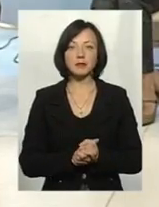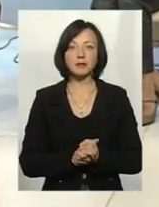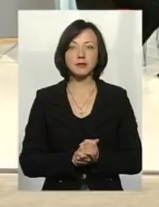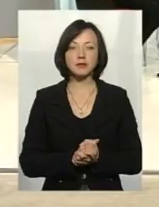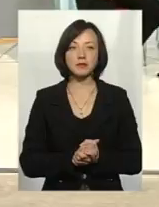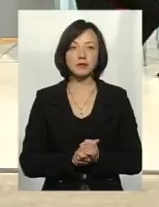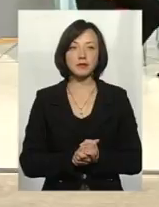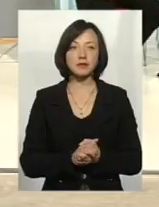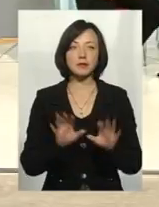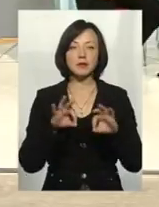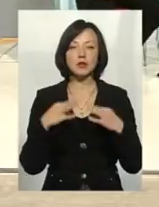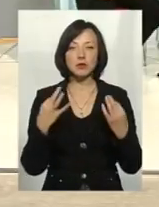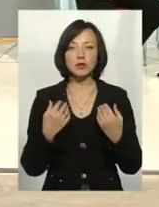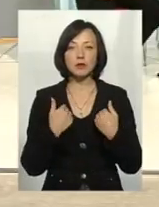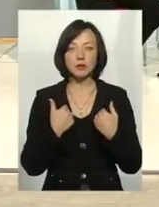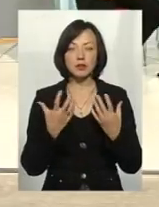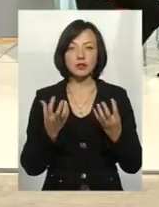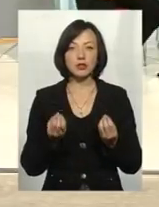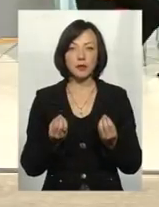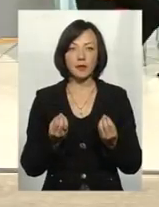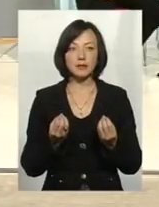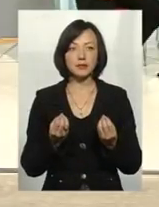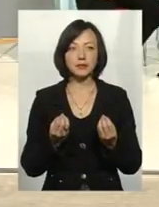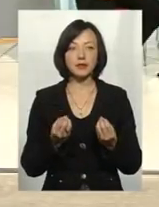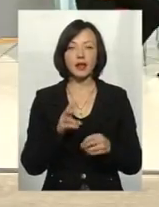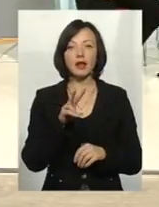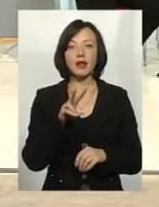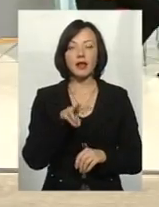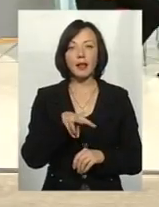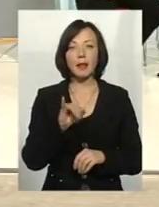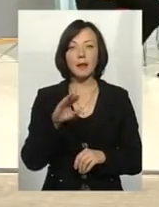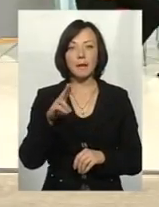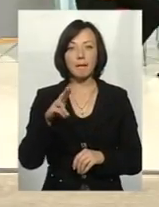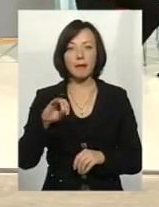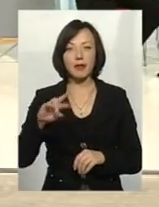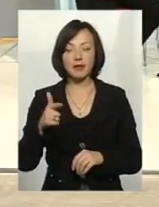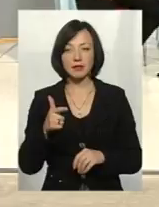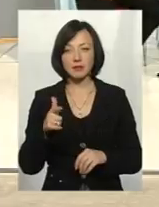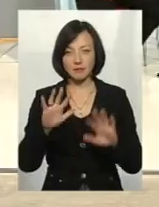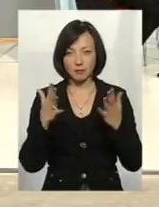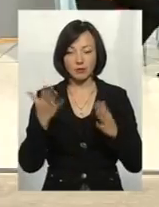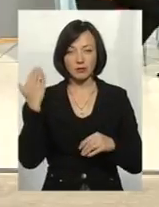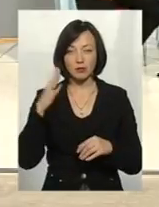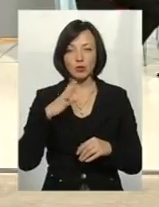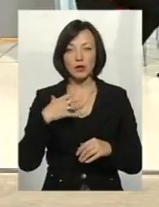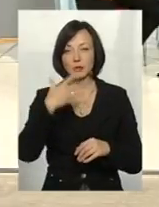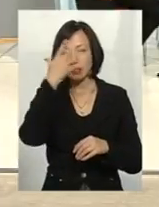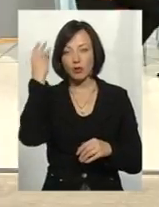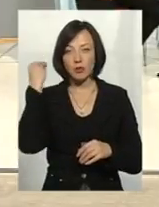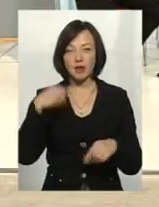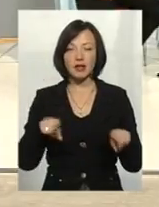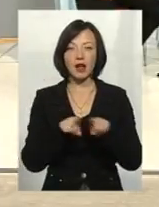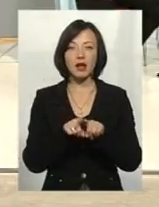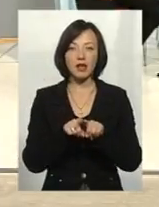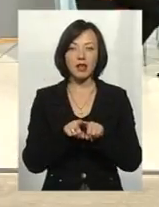Знаєте, дозвольте, будь ласка, за випадок липні місяці, ми забуваємо про такий браконьерський